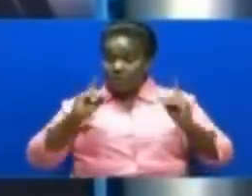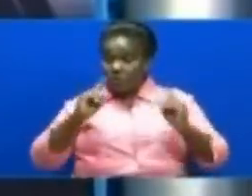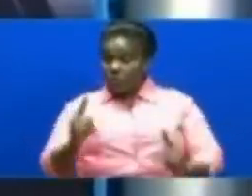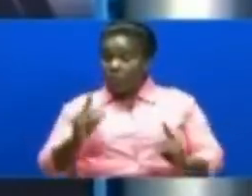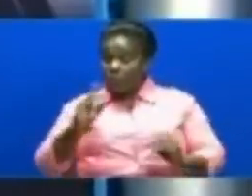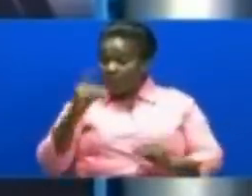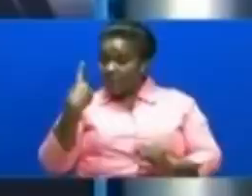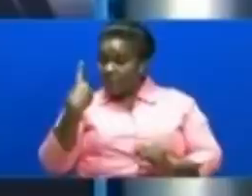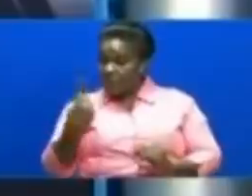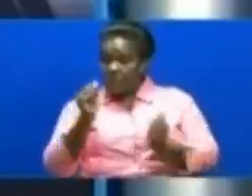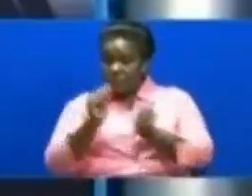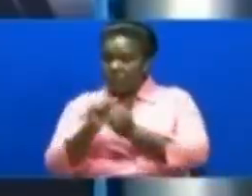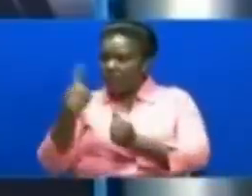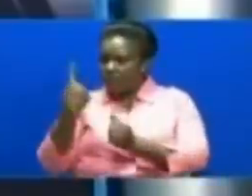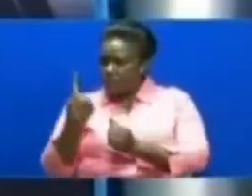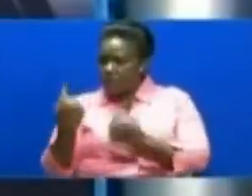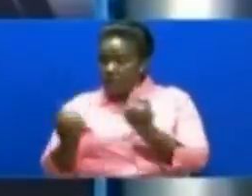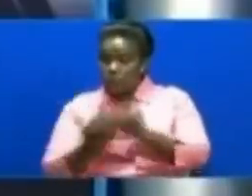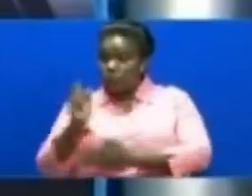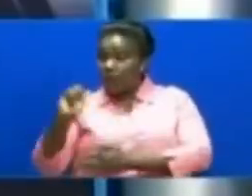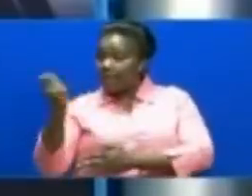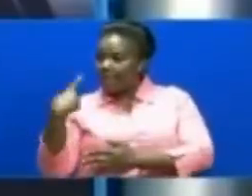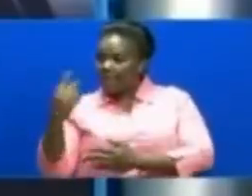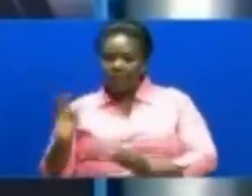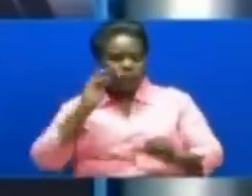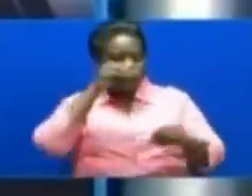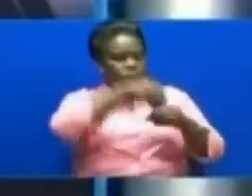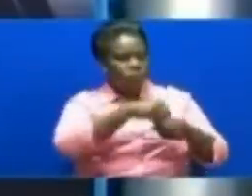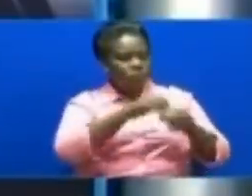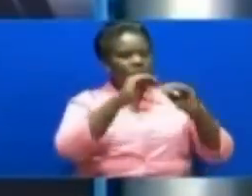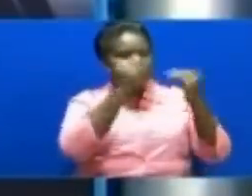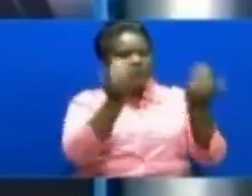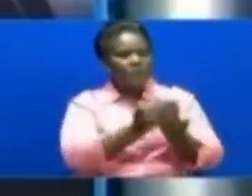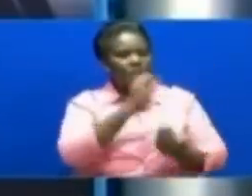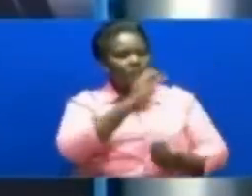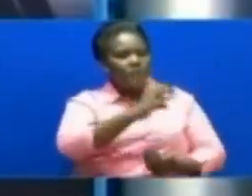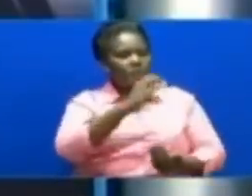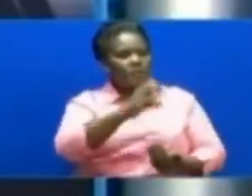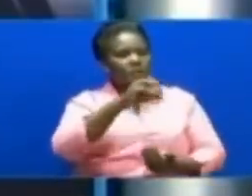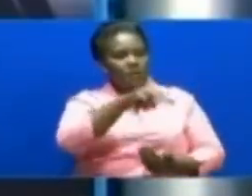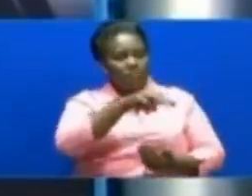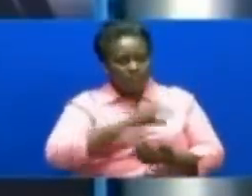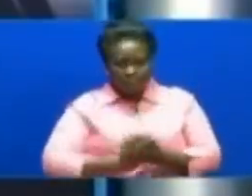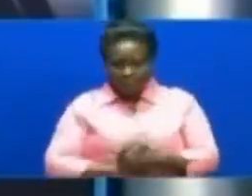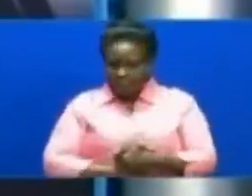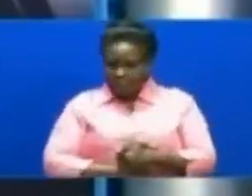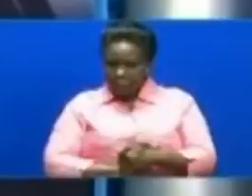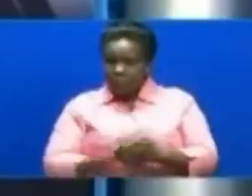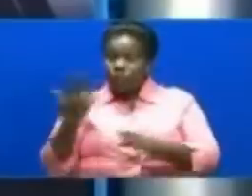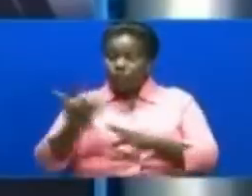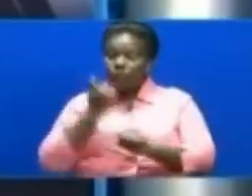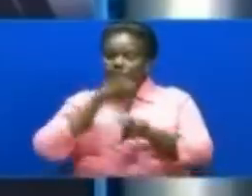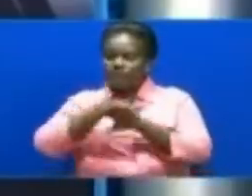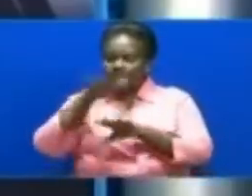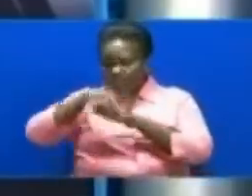Kutoka mkua wambea kujiunga na chama cha mapinduzi CCM Tuala tarifu kamidi